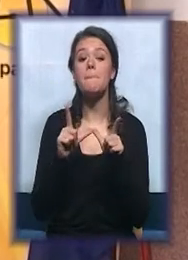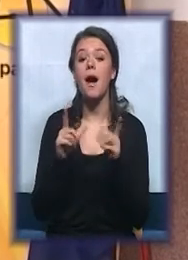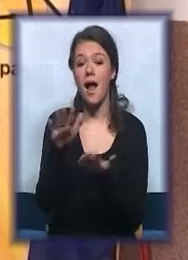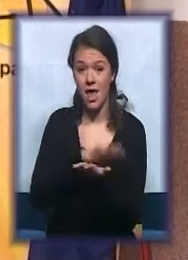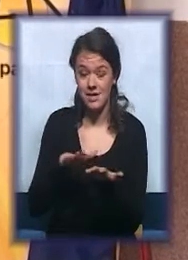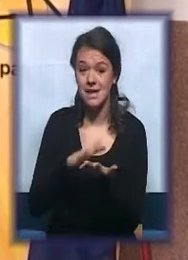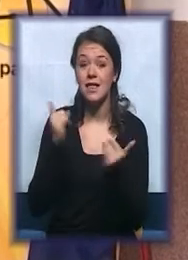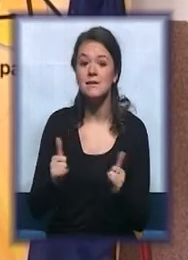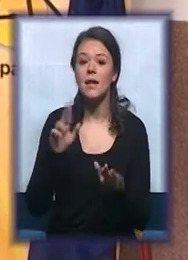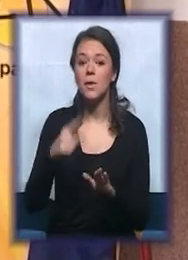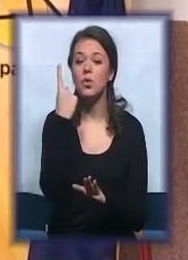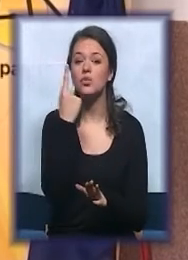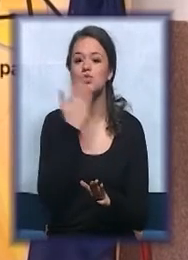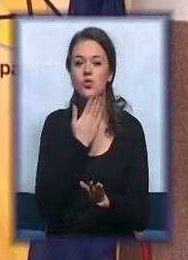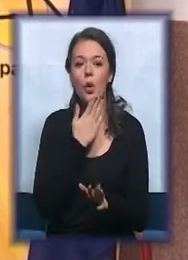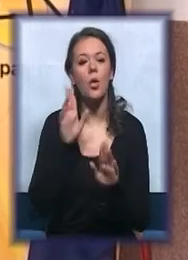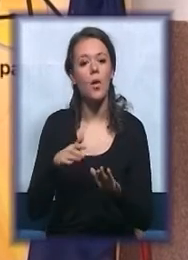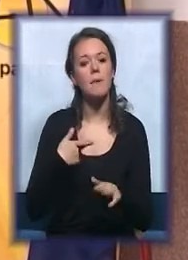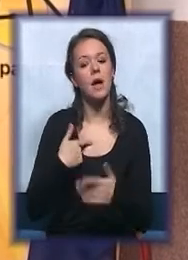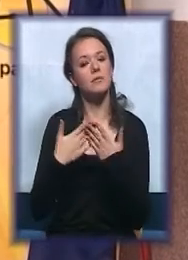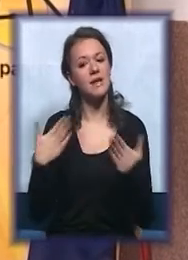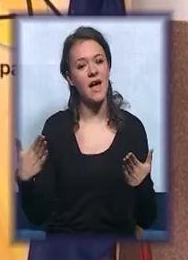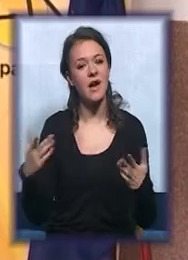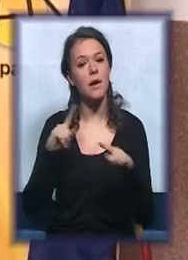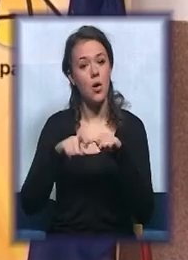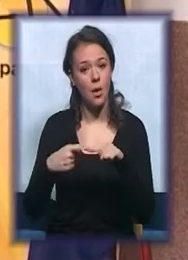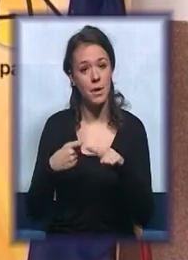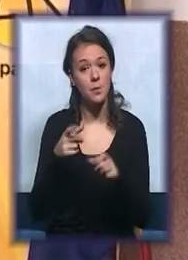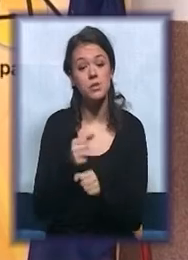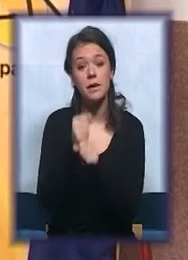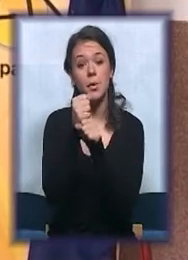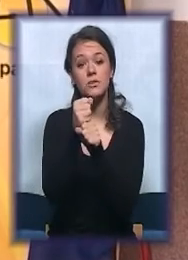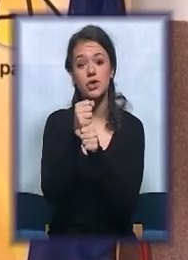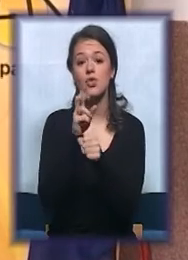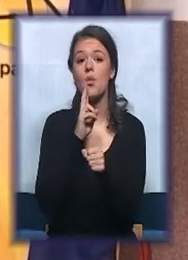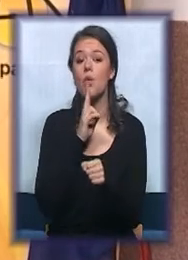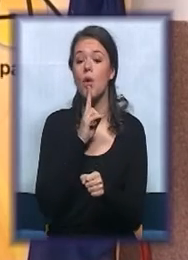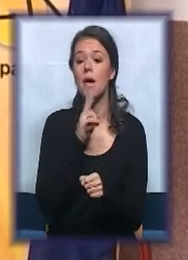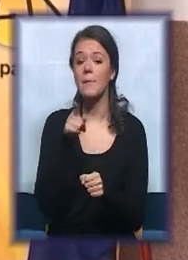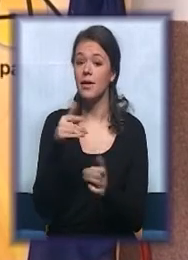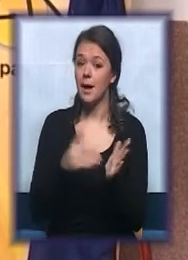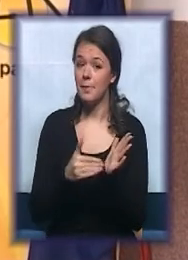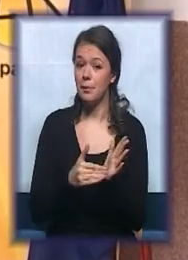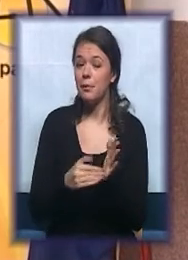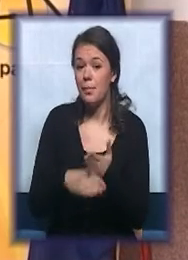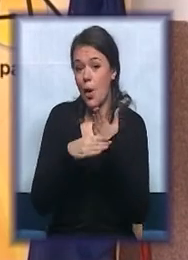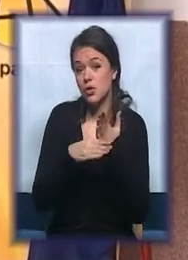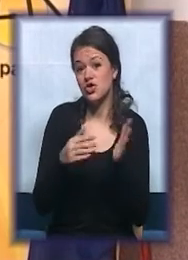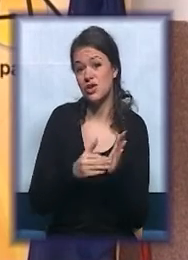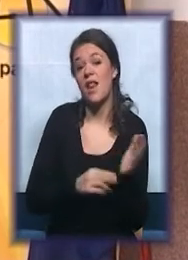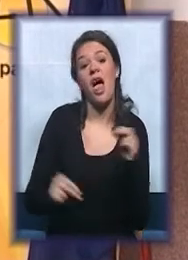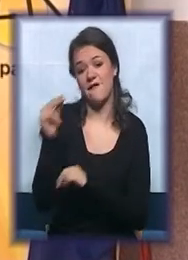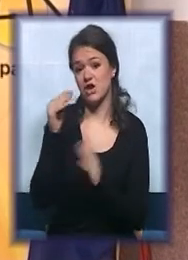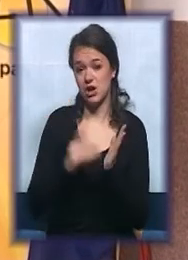koja posjeduje savremenu opremu za podršku onima kojima je ta pomoć najviše i potrebna.